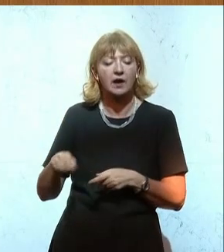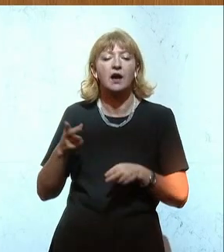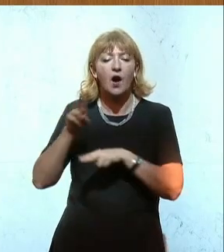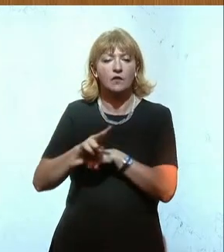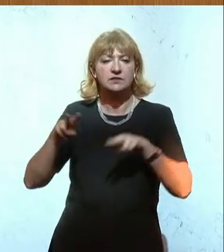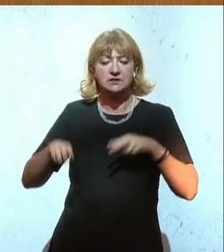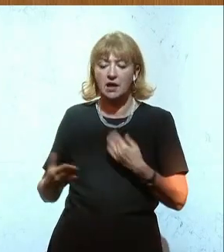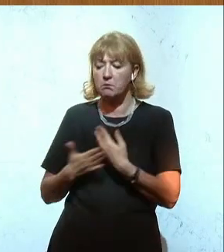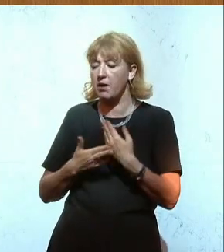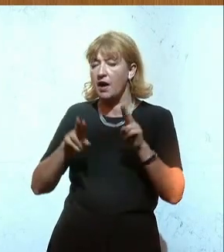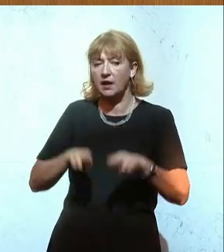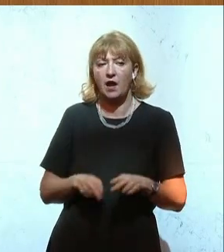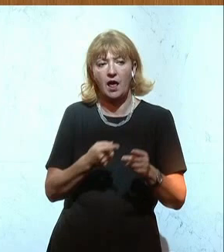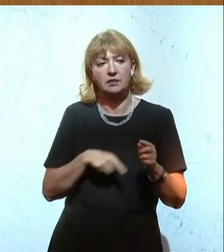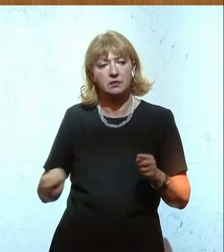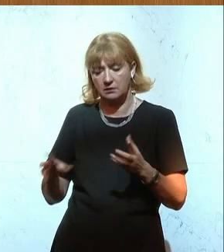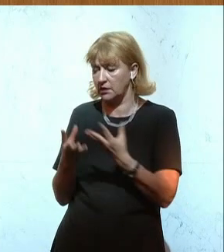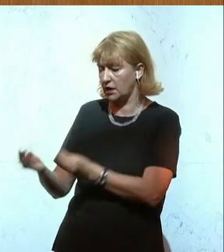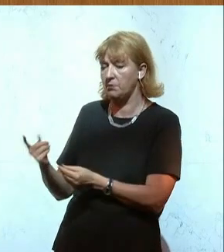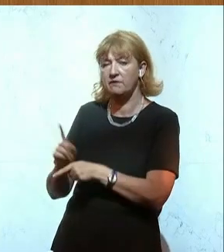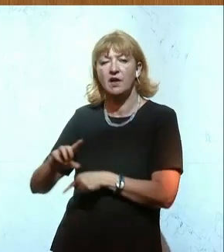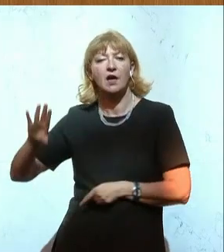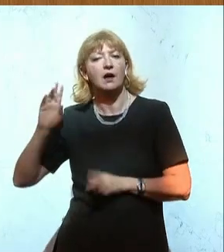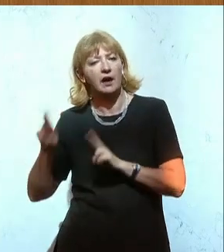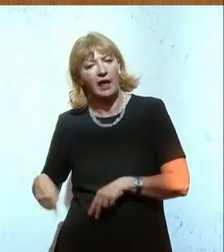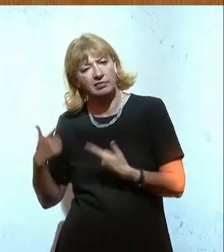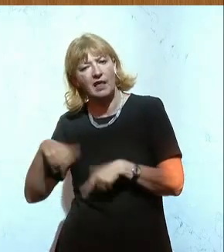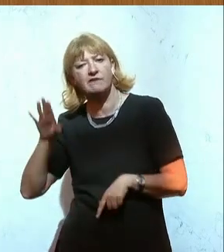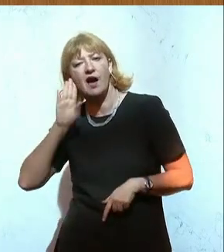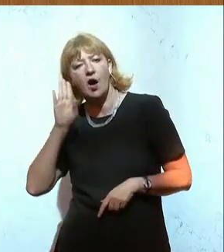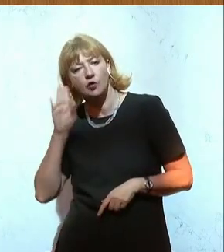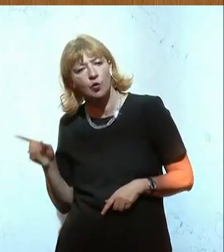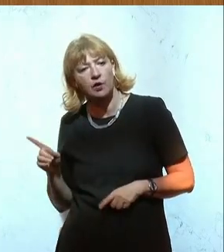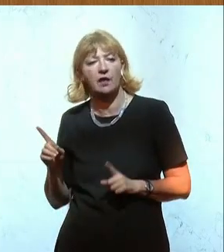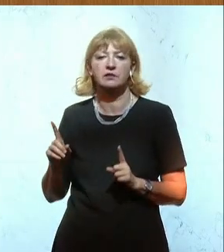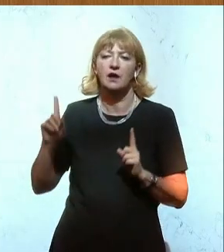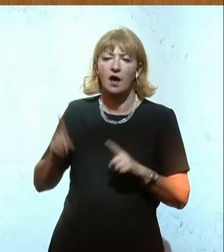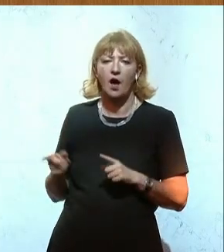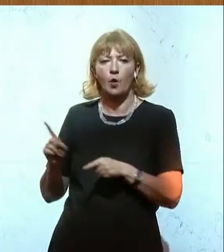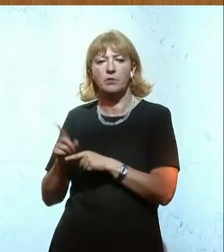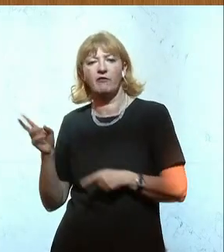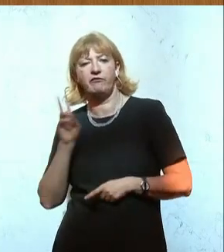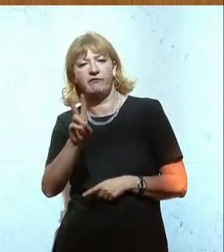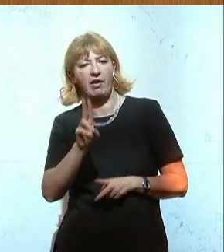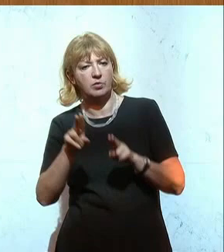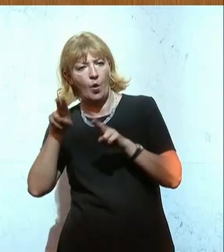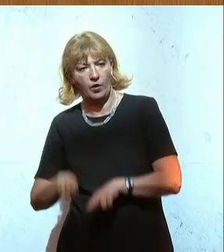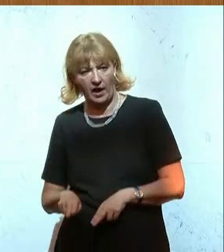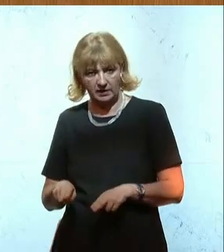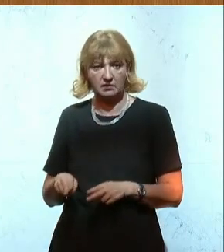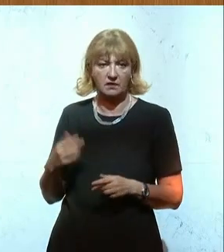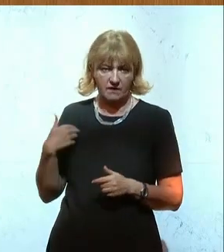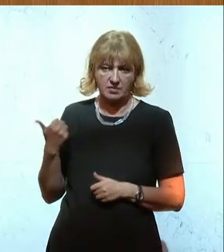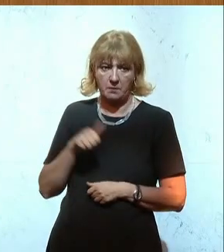dem Beirat ein Anhörungsrecht in Verbindung mit einem suspensiven Vetorecht einzuräumen.